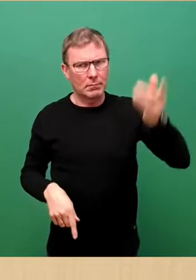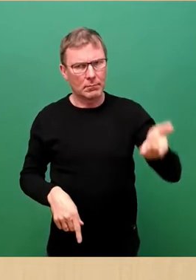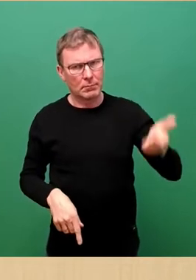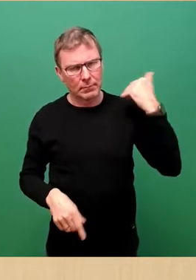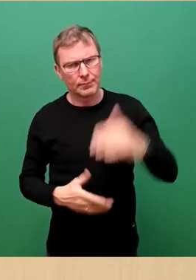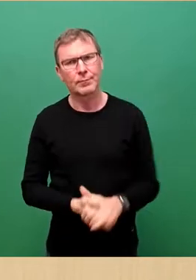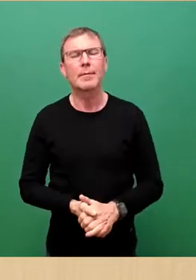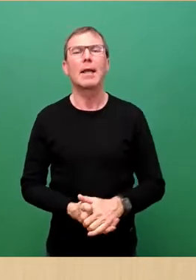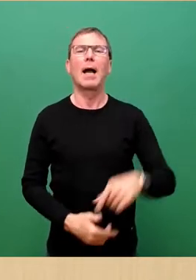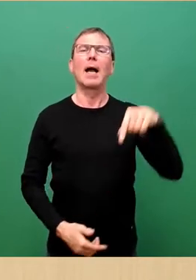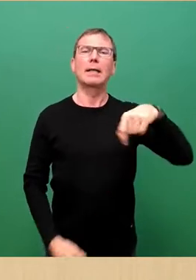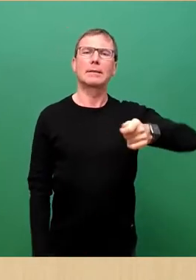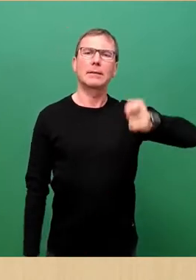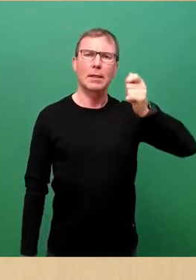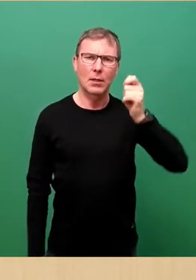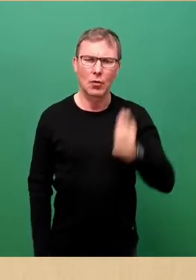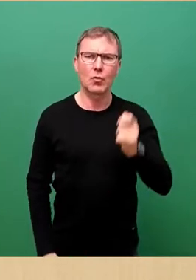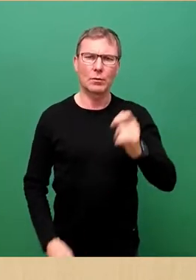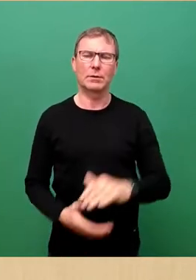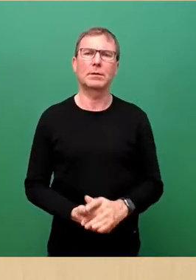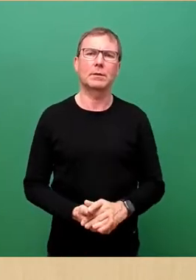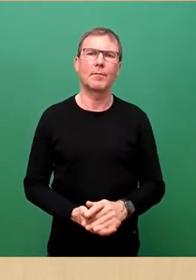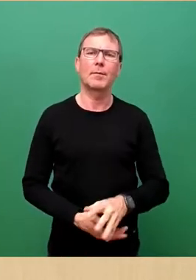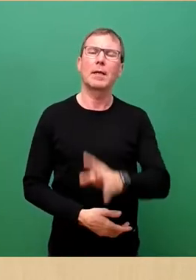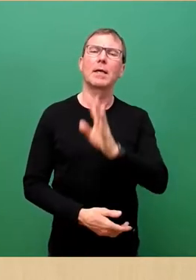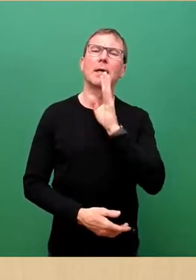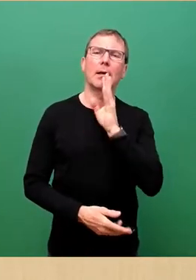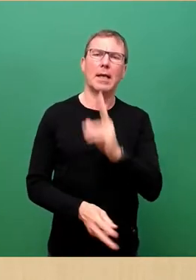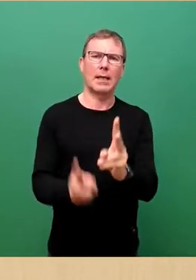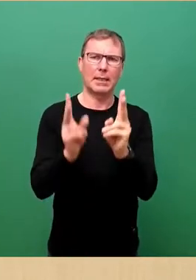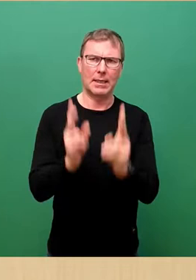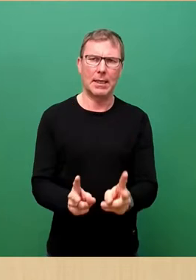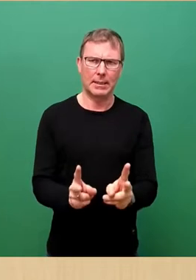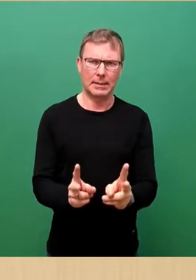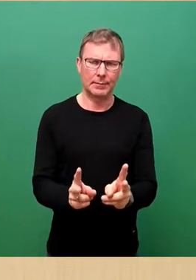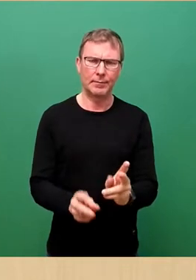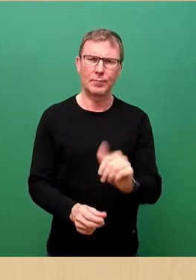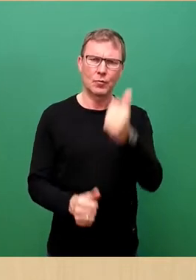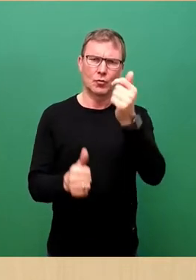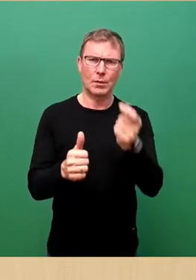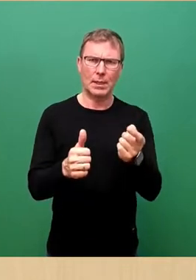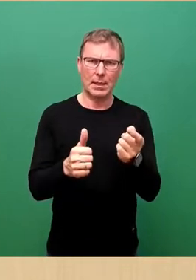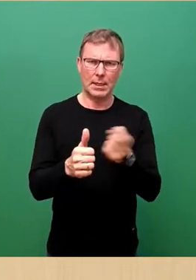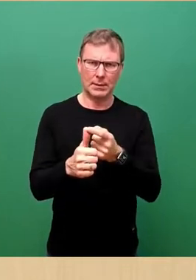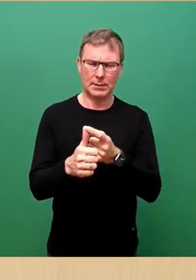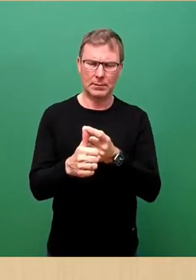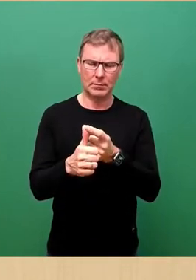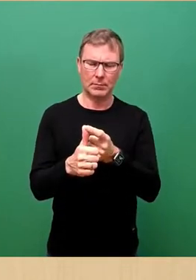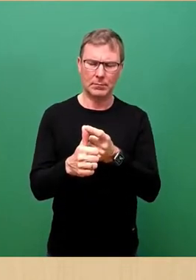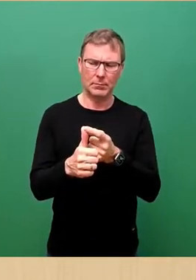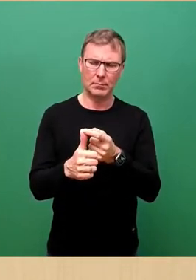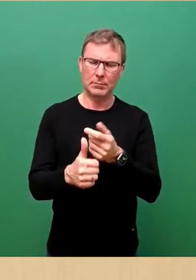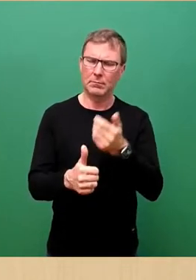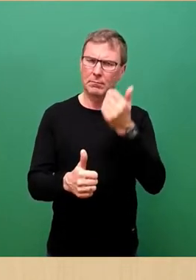steigen wir ein in die Rederechte als erstes und da würde ich